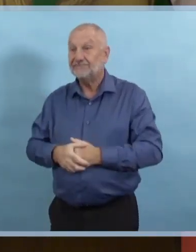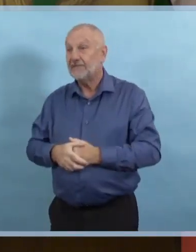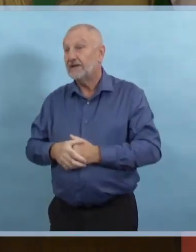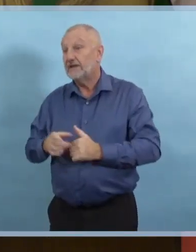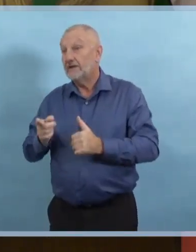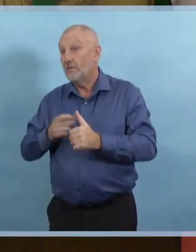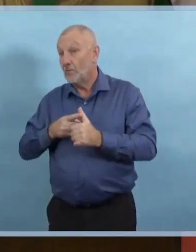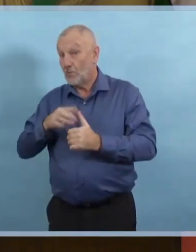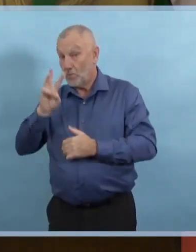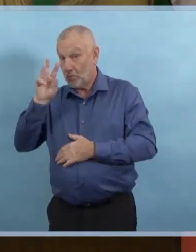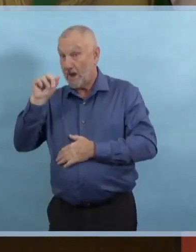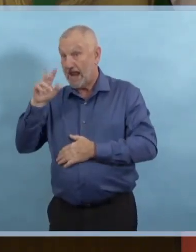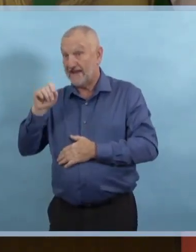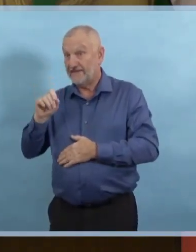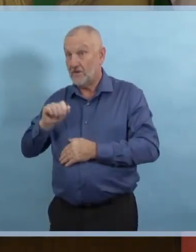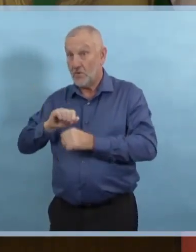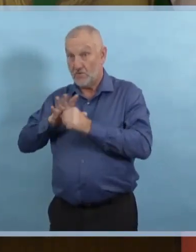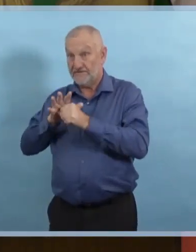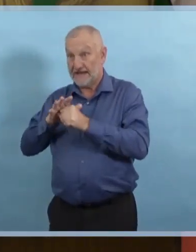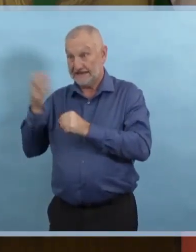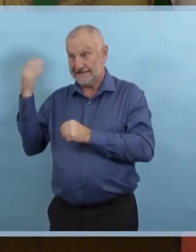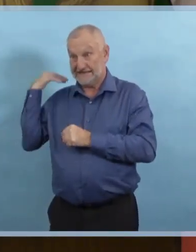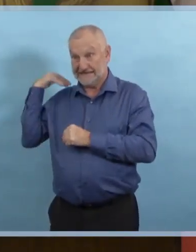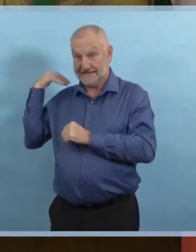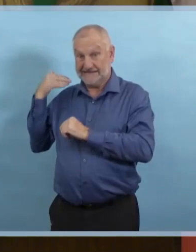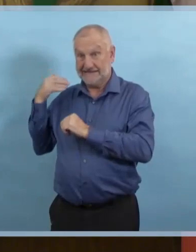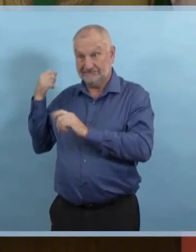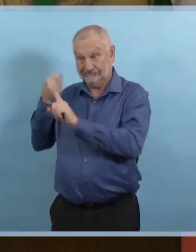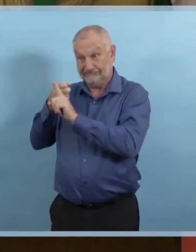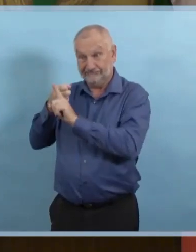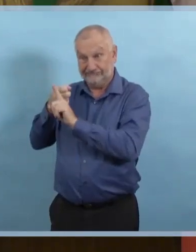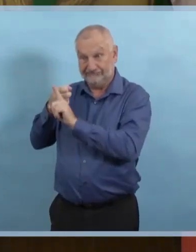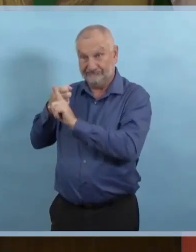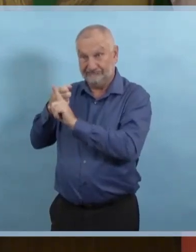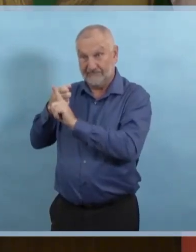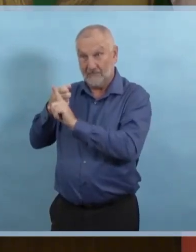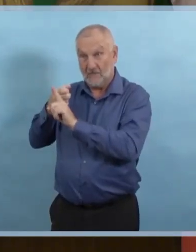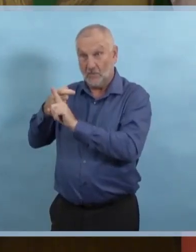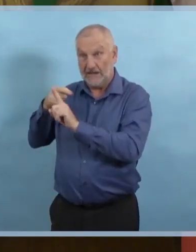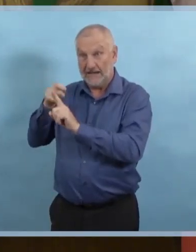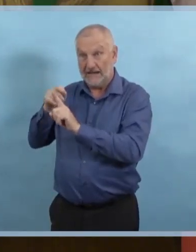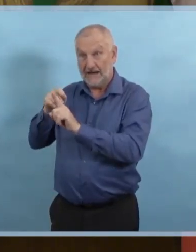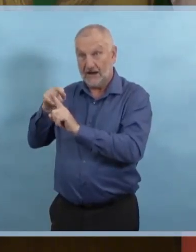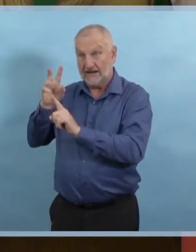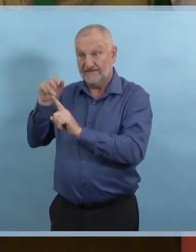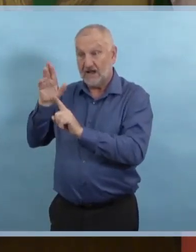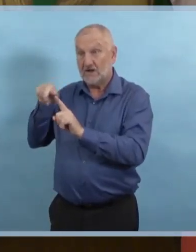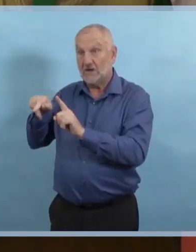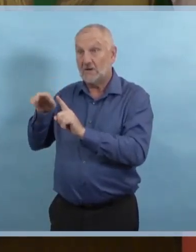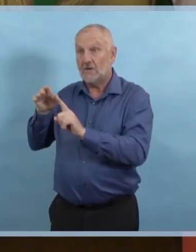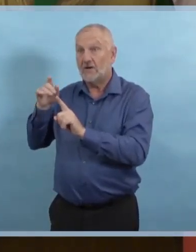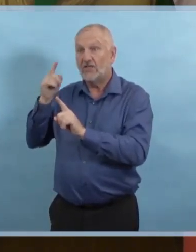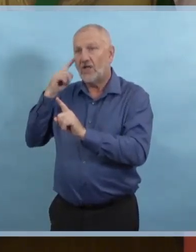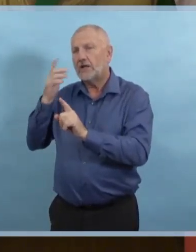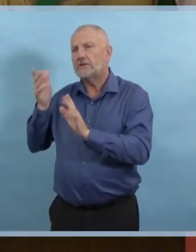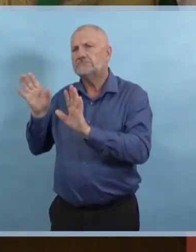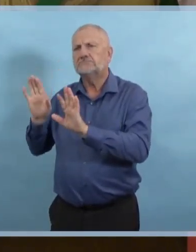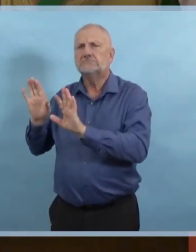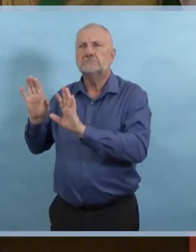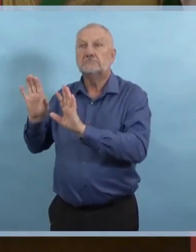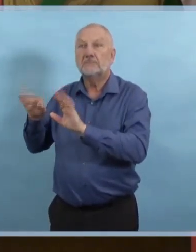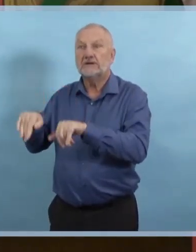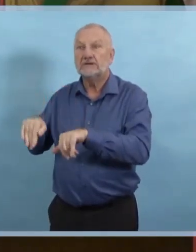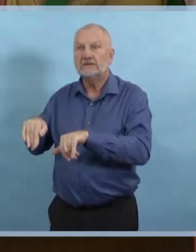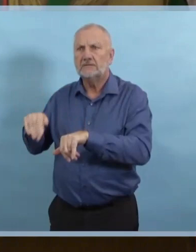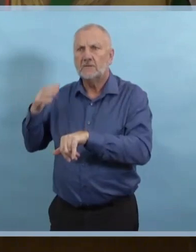circuler librement. Nous savons très bien comment le virus se transmet. Nous sommes dans une pandémie. Nous devons s'attendre à voir des cas. On ne peut pas les